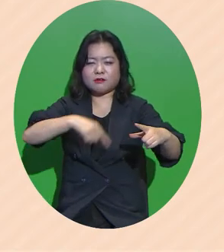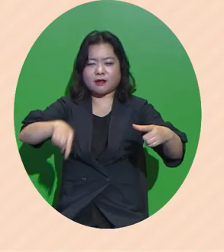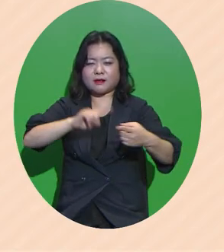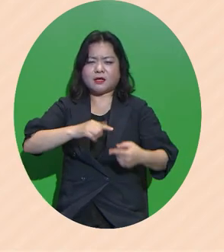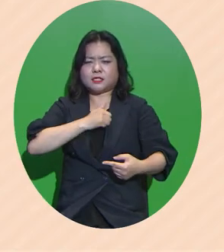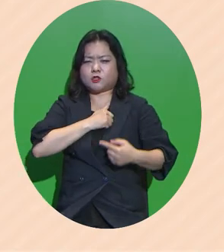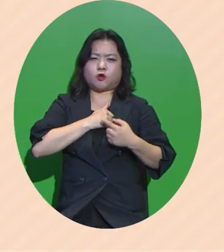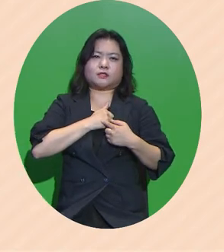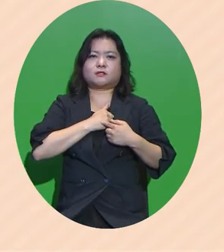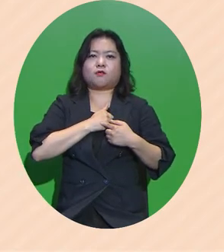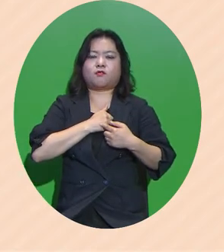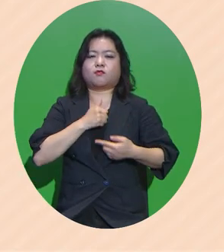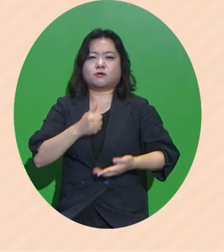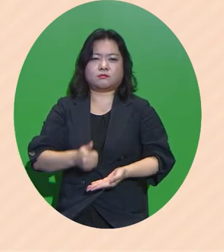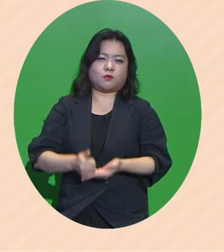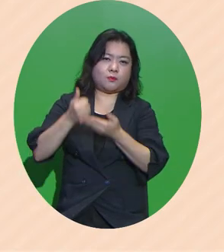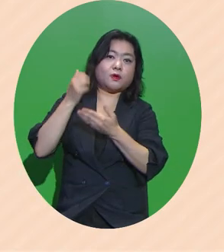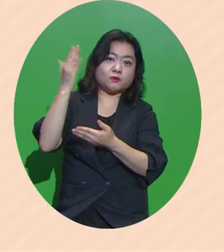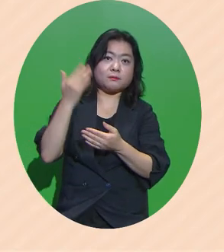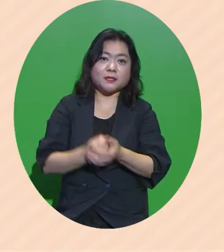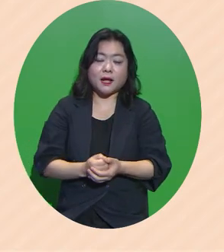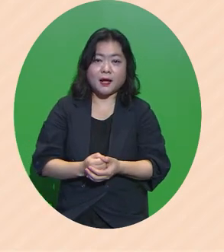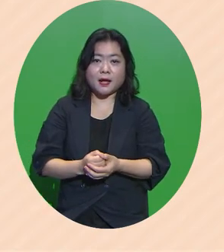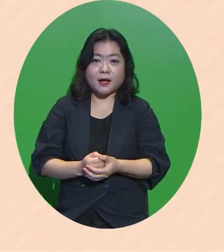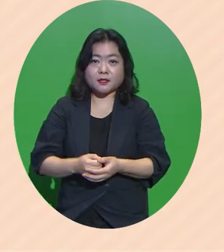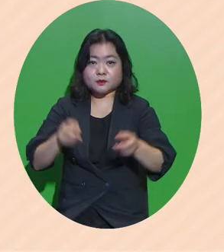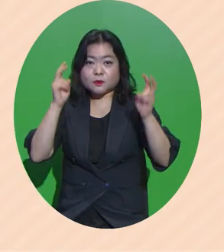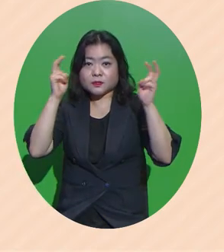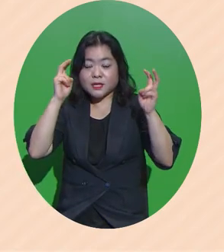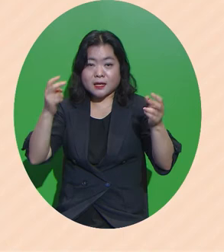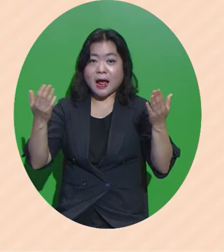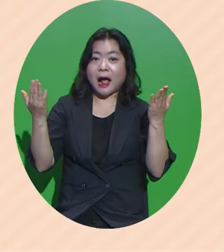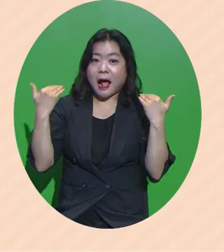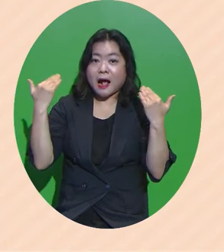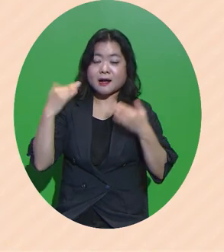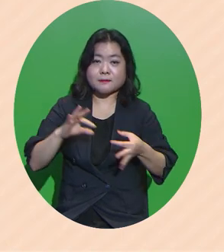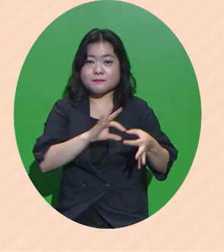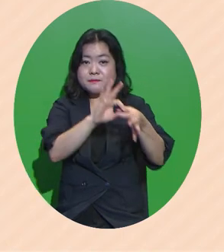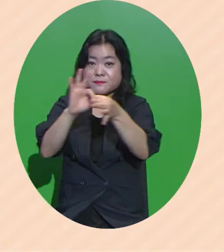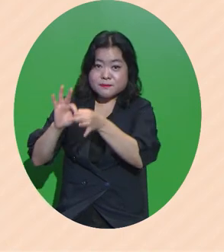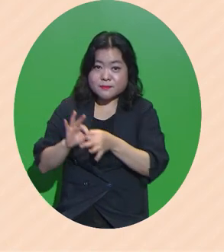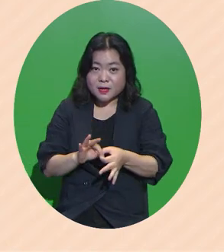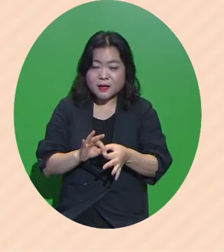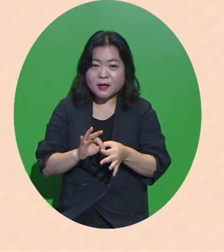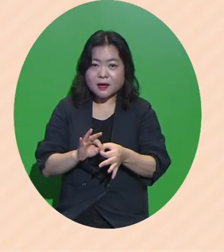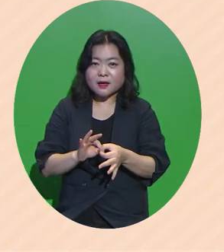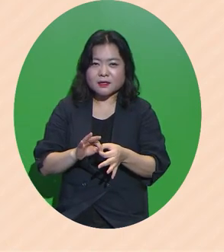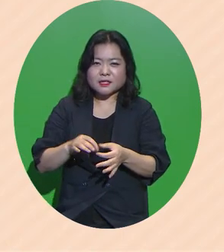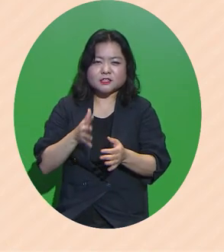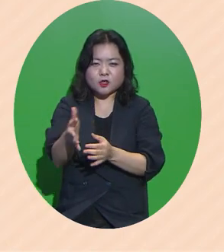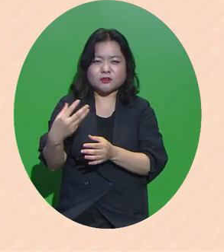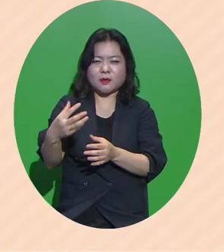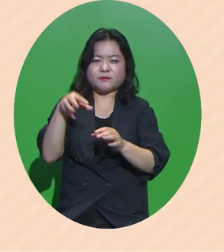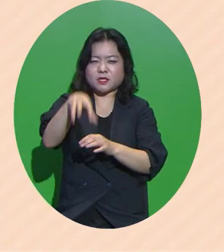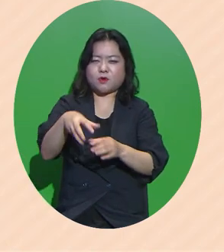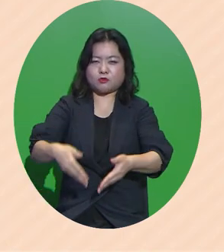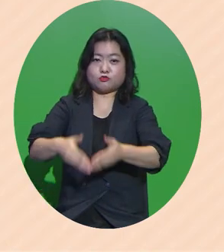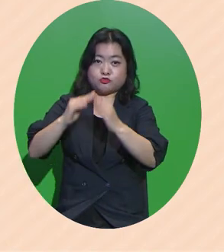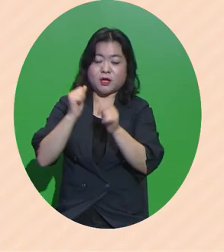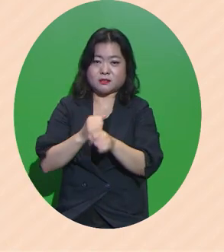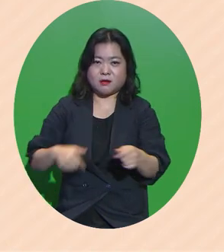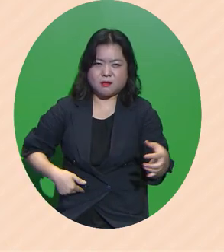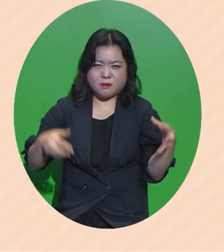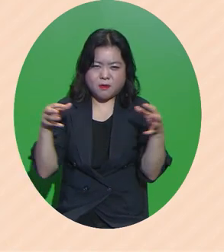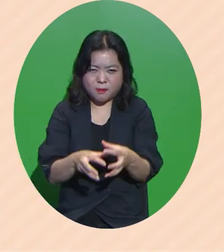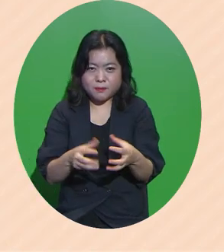정체성을 높여 나가야 됩니다 그리고 산학 연간의 거버넌스와 전담기관 구축을 통해서 협치와